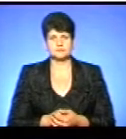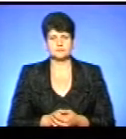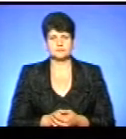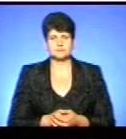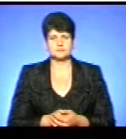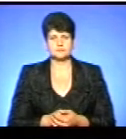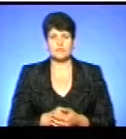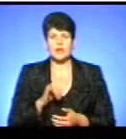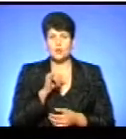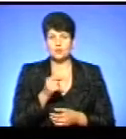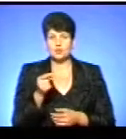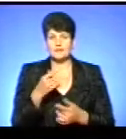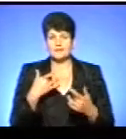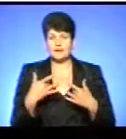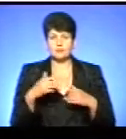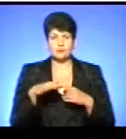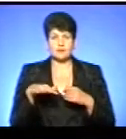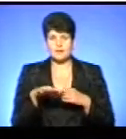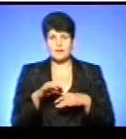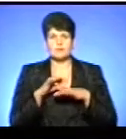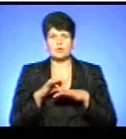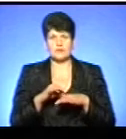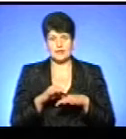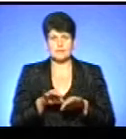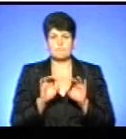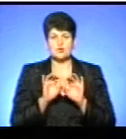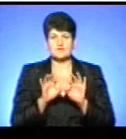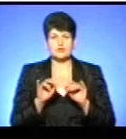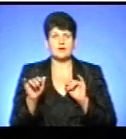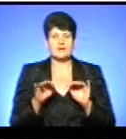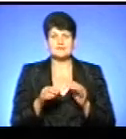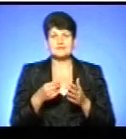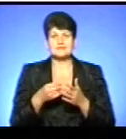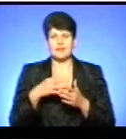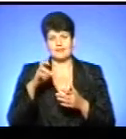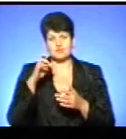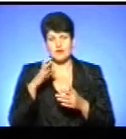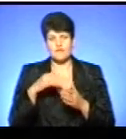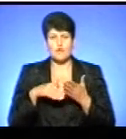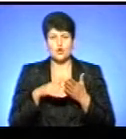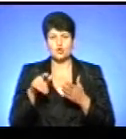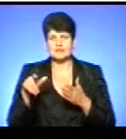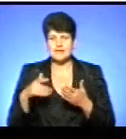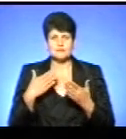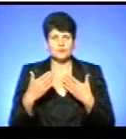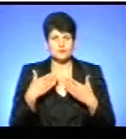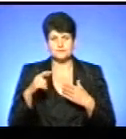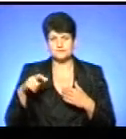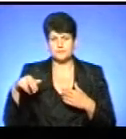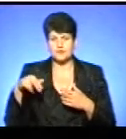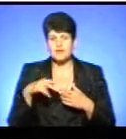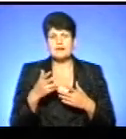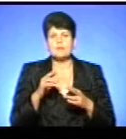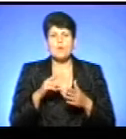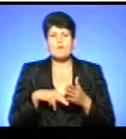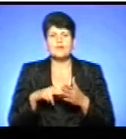У Тернополі на театральному майдані провели просвітницьку акцію «Ціна держави». Волонтери спілкувалися з перехожими про податки та